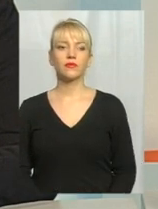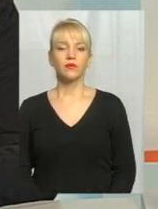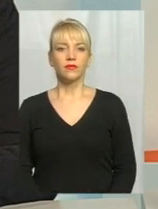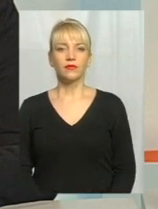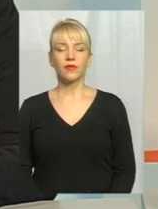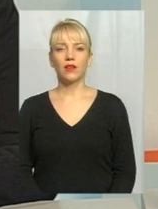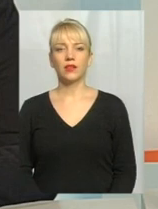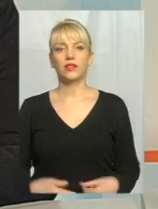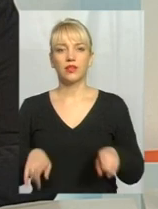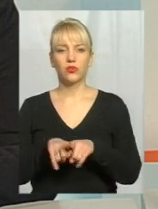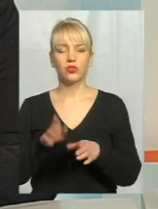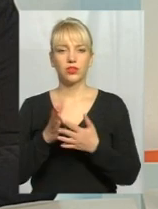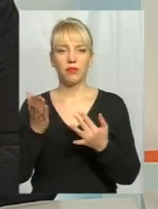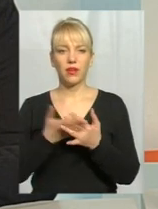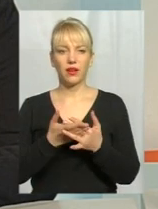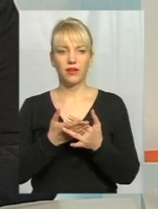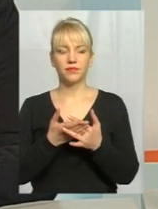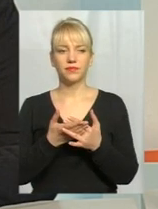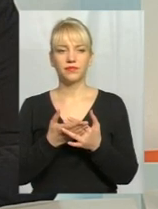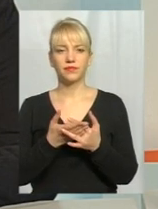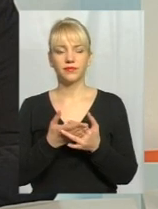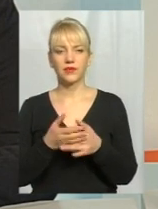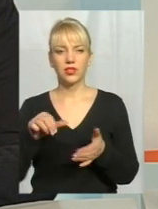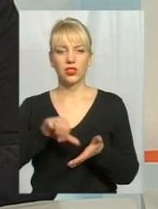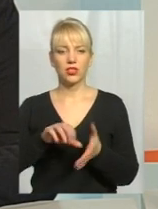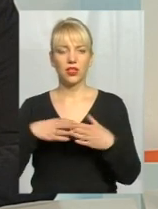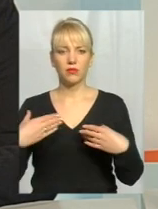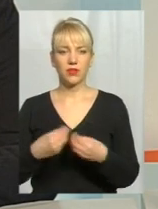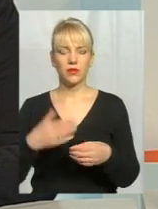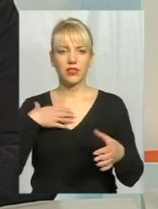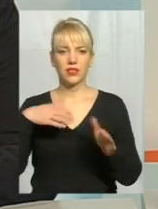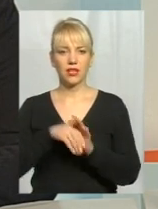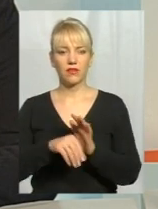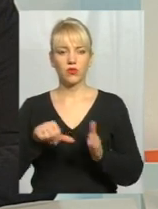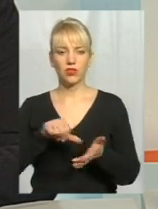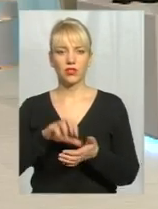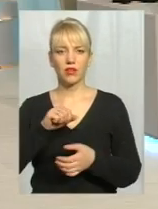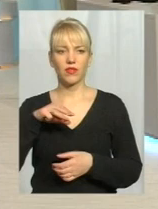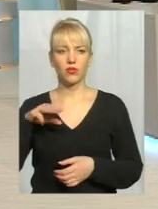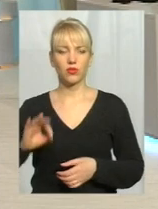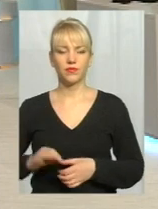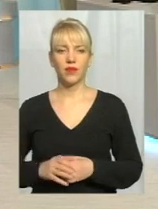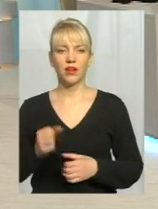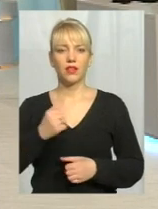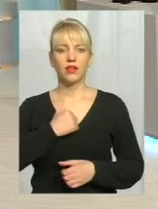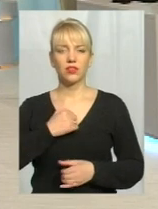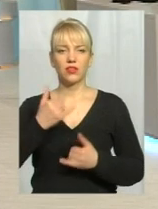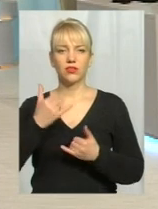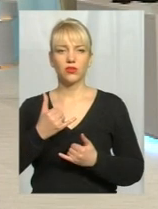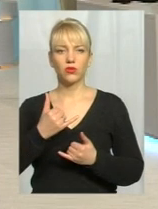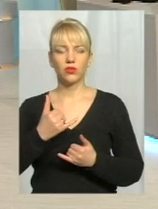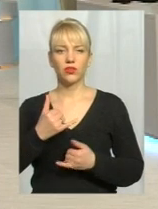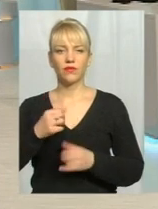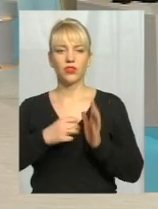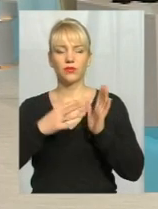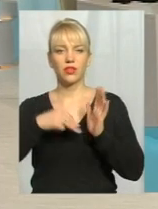Також є пільга членам сімей загиблих учасників АТО. На жаль, на сьогодні, в